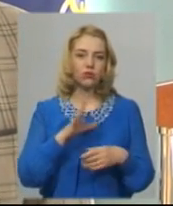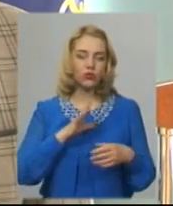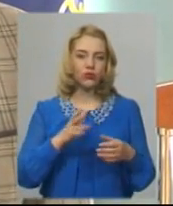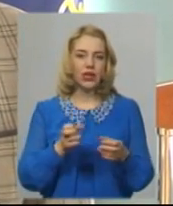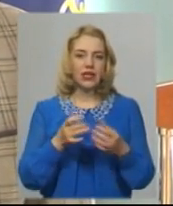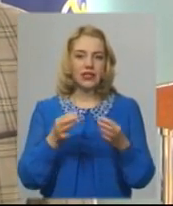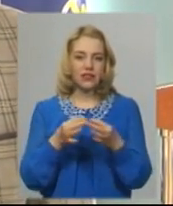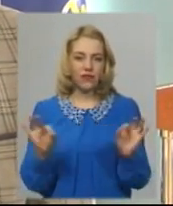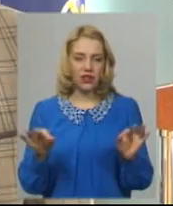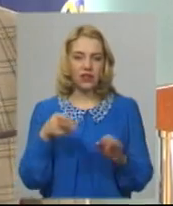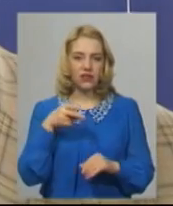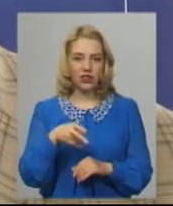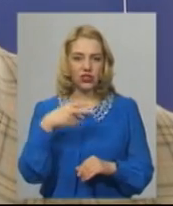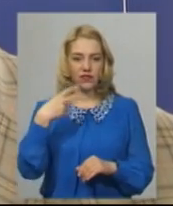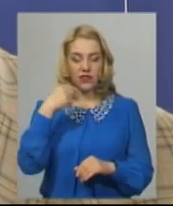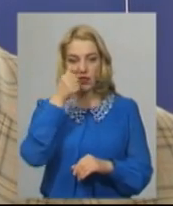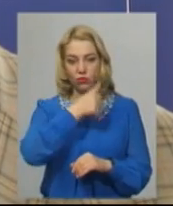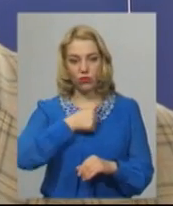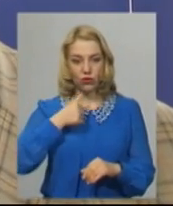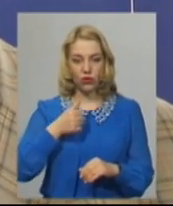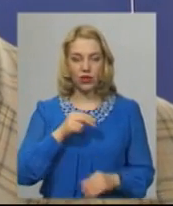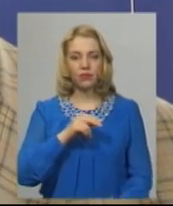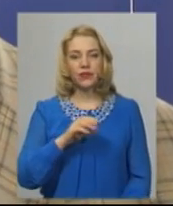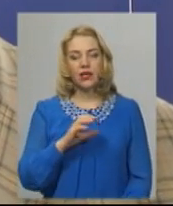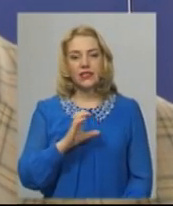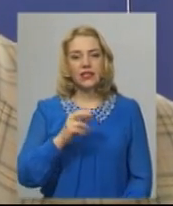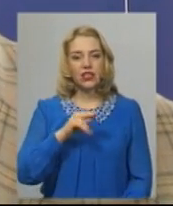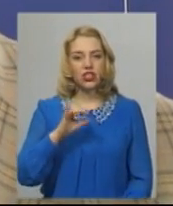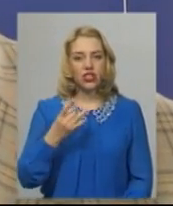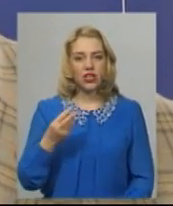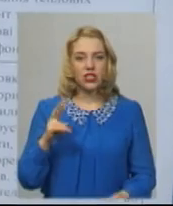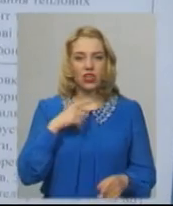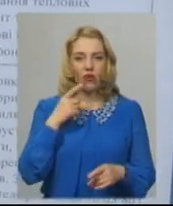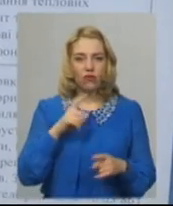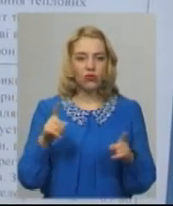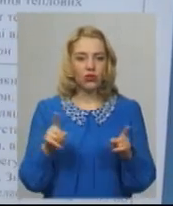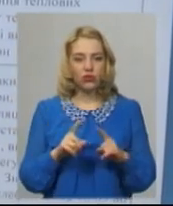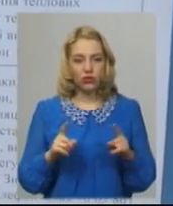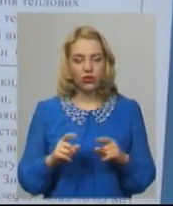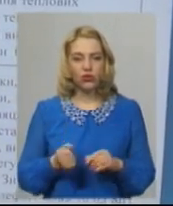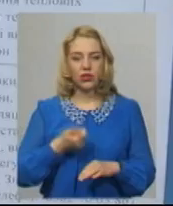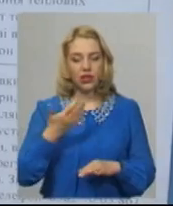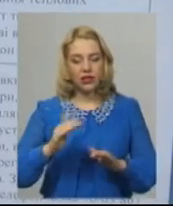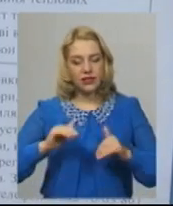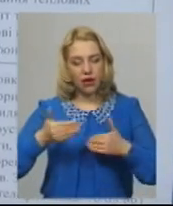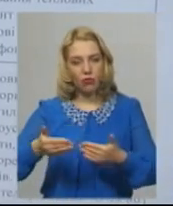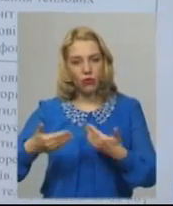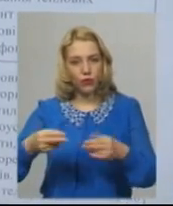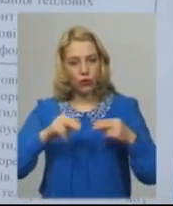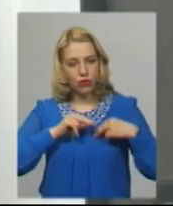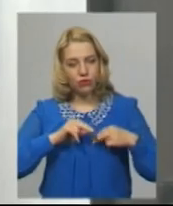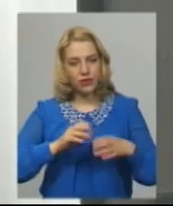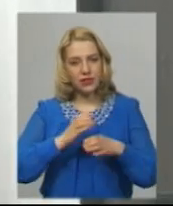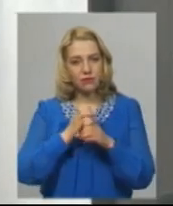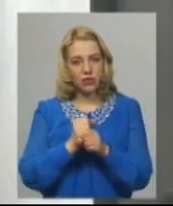вже в 2020 році. Сергій Черешня додає, кількість пропонуваних вакансій зменшилась двічі. 2347